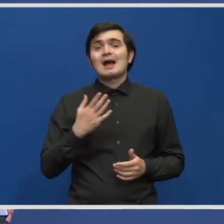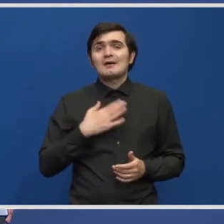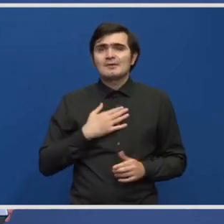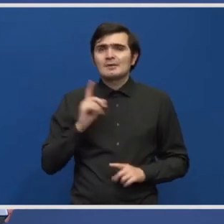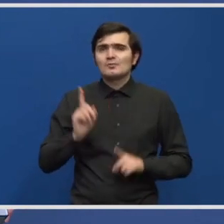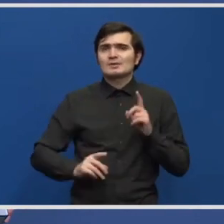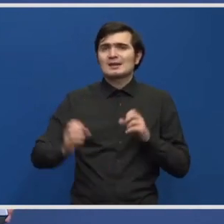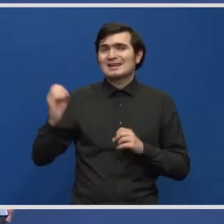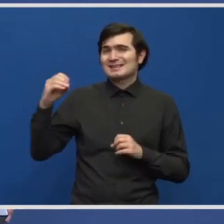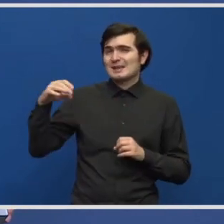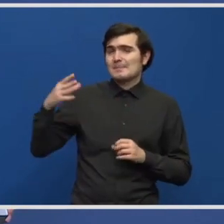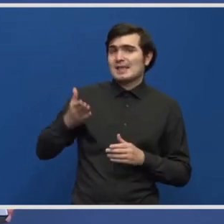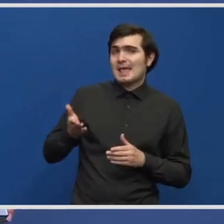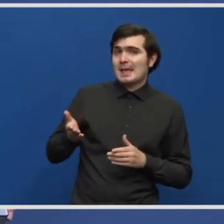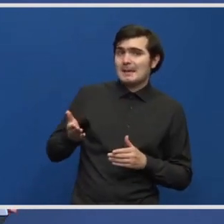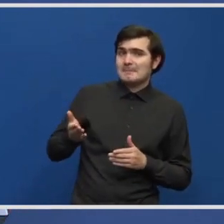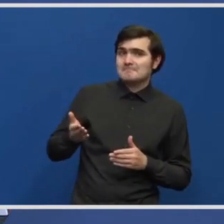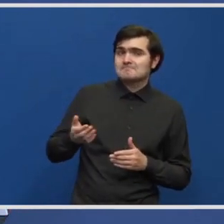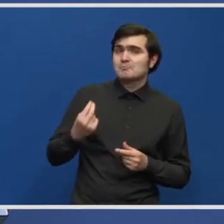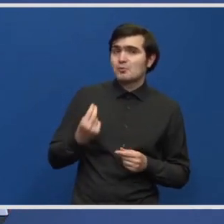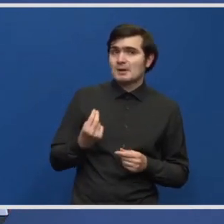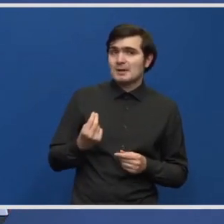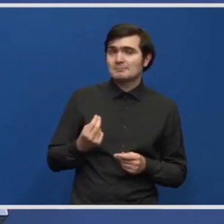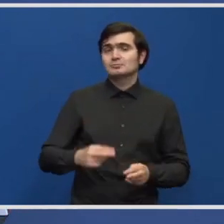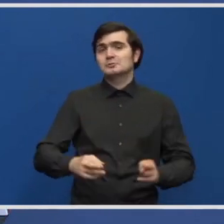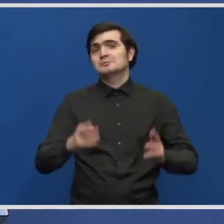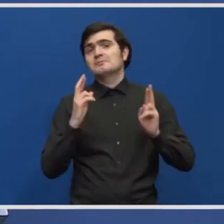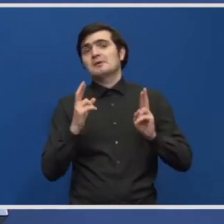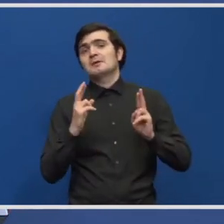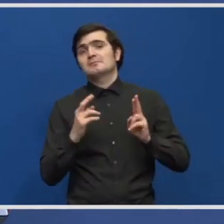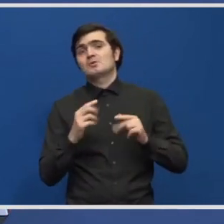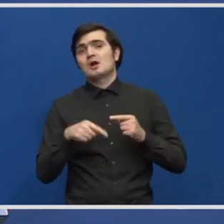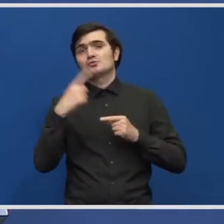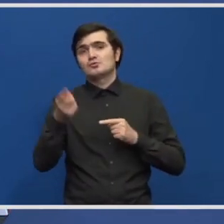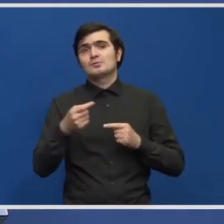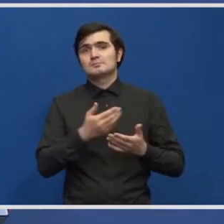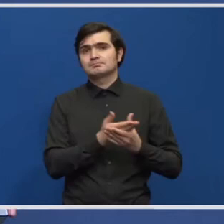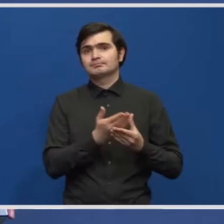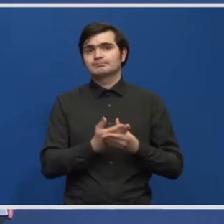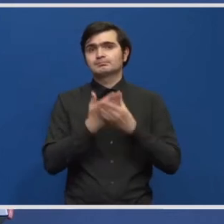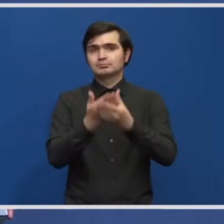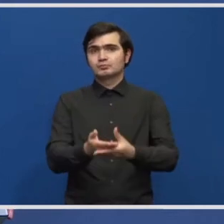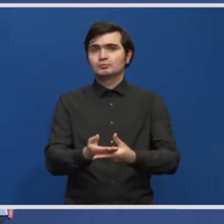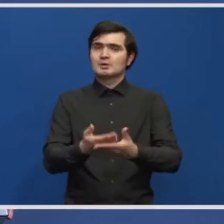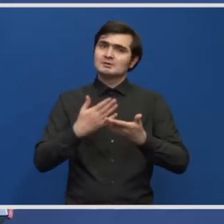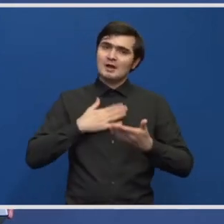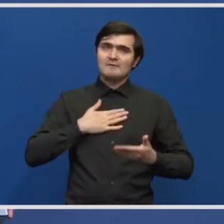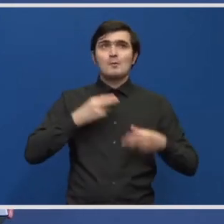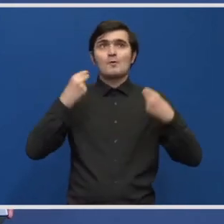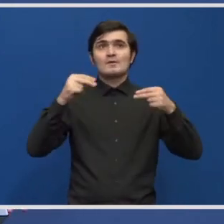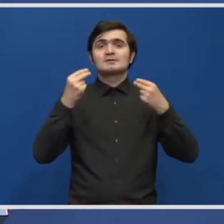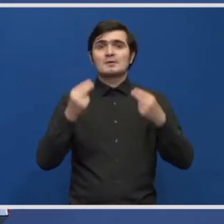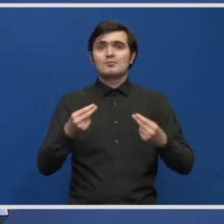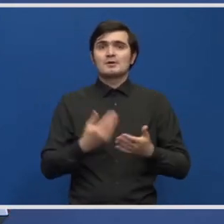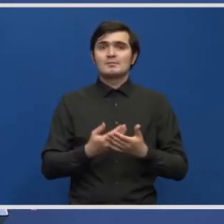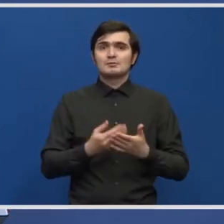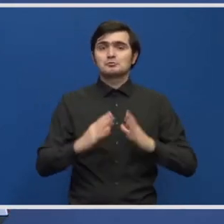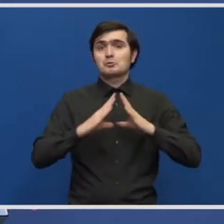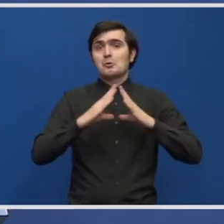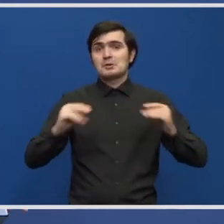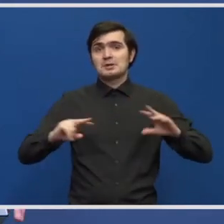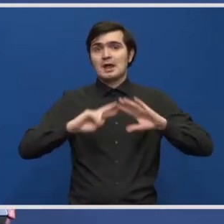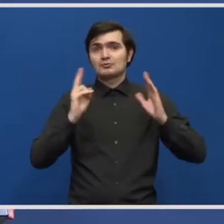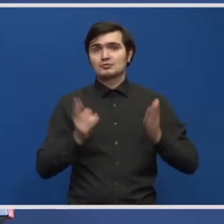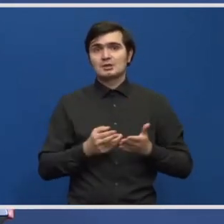sau semnalele sunt bune și sper ca după depunere să avem o veste foarte bună pentru infrastructura din România. Pentru România,